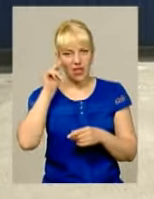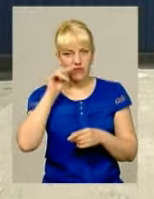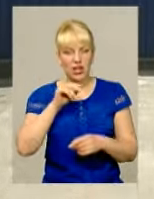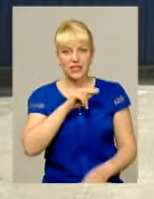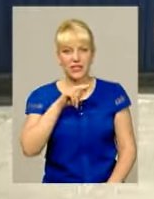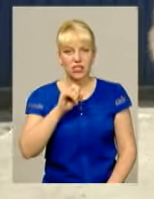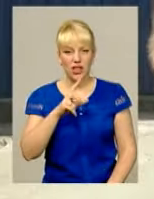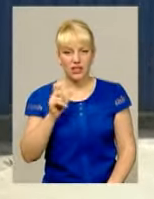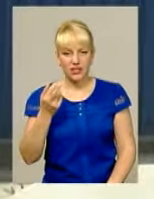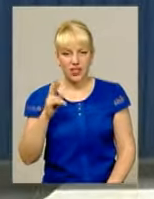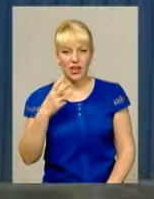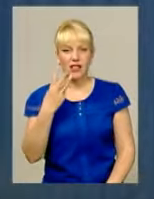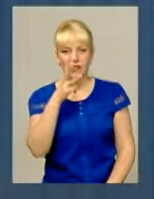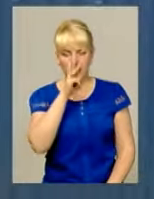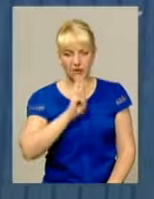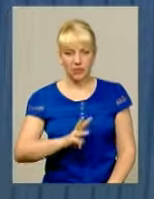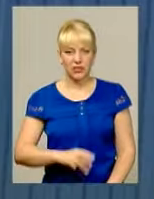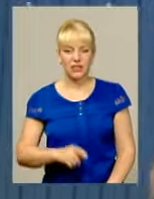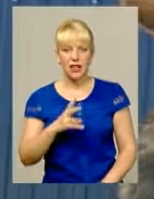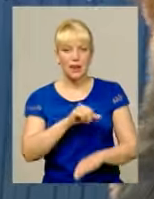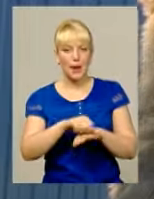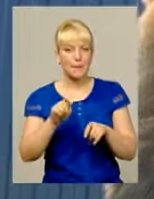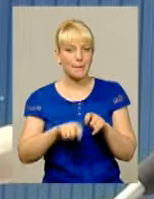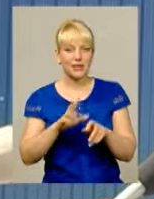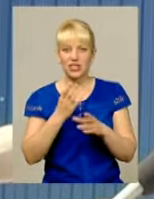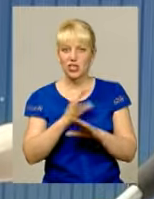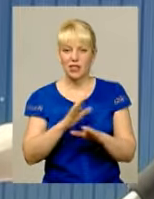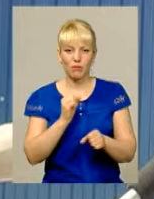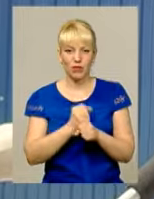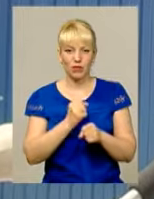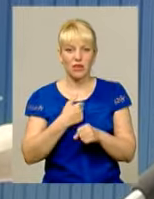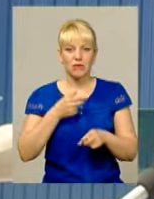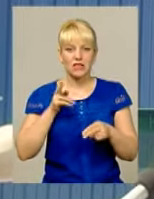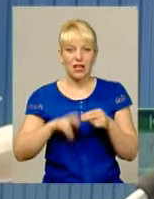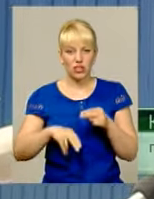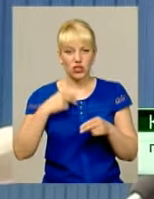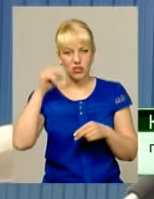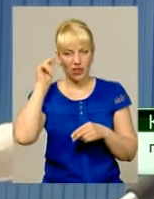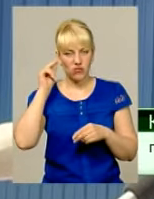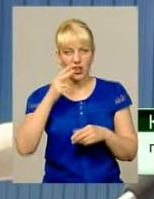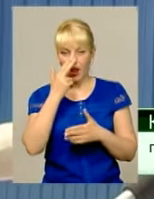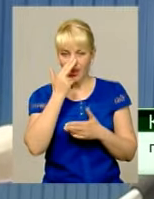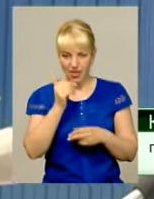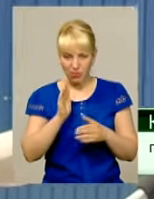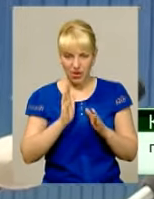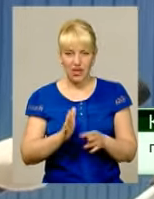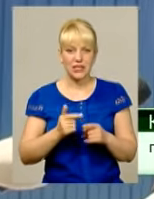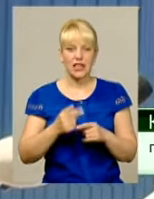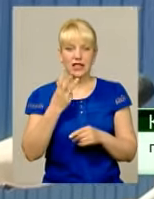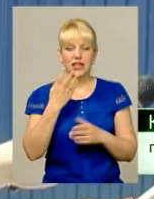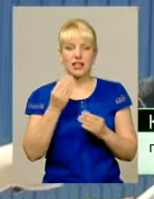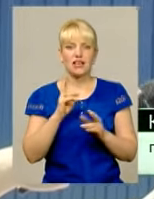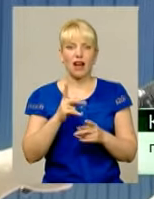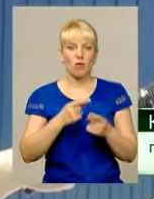у Чехії цілих три місяці На митниці вона не працювала, ми тільки закінчили навчання. Зараз прийде період адаптації, бо ми як три дні тільки